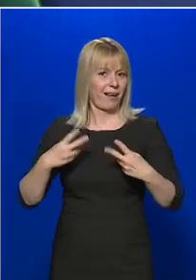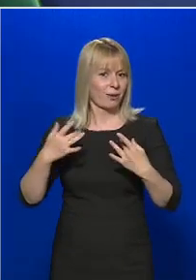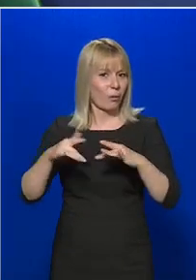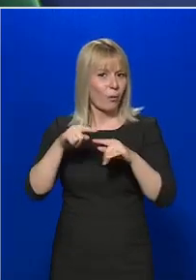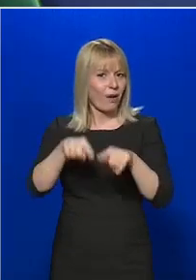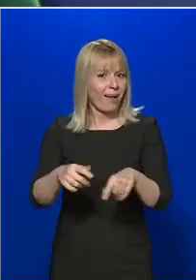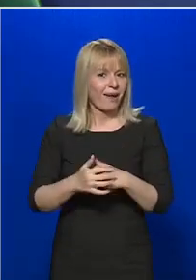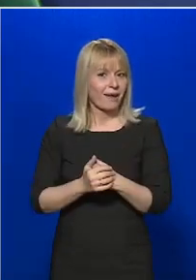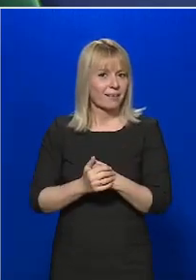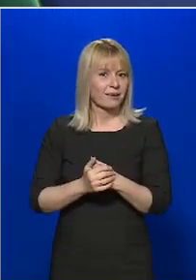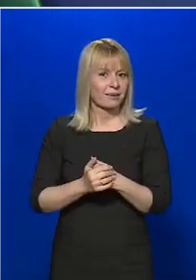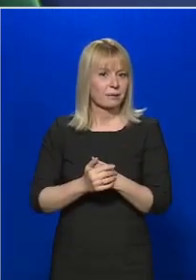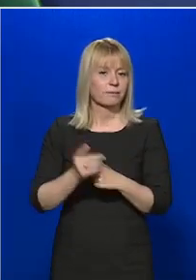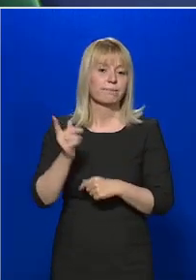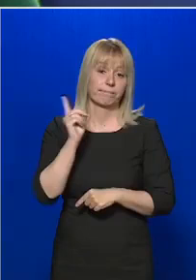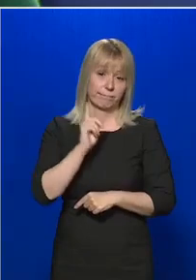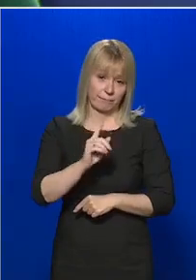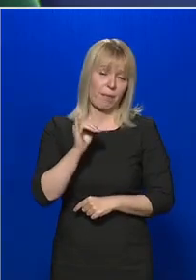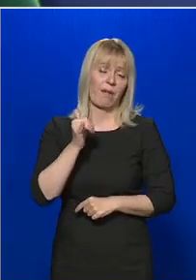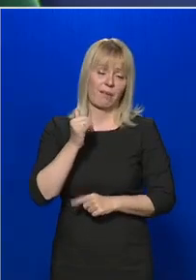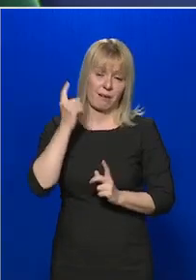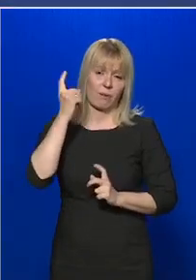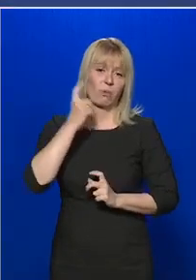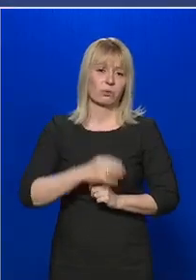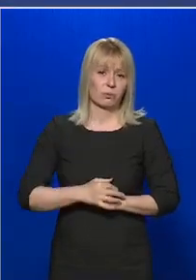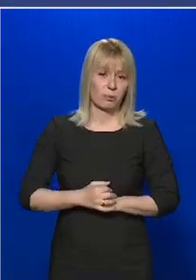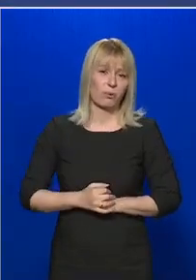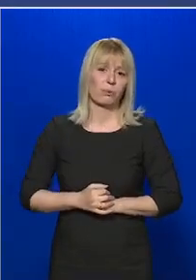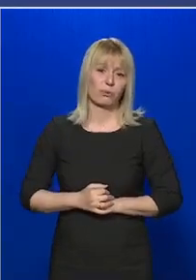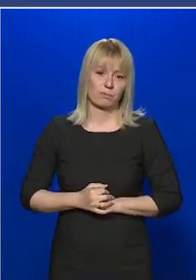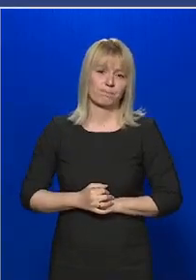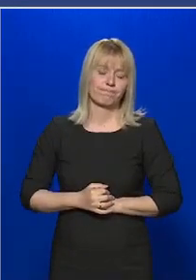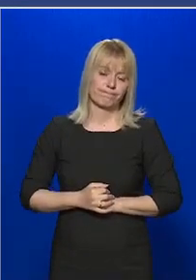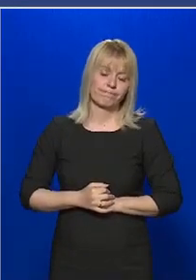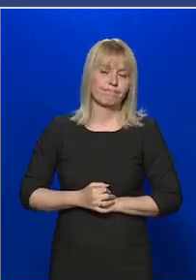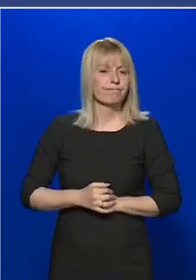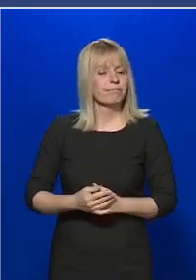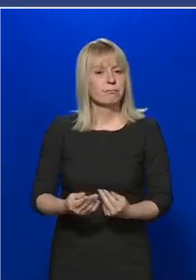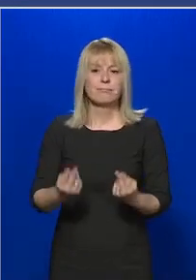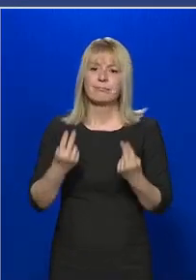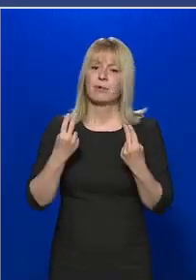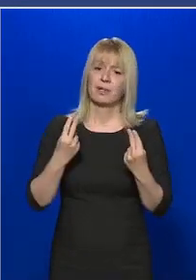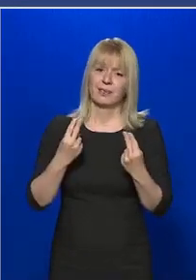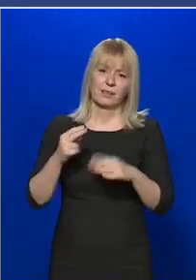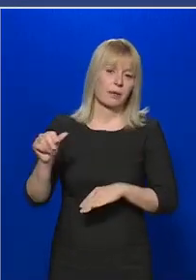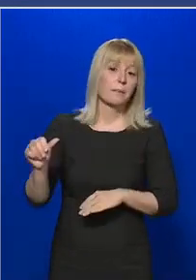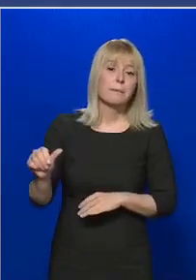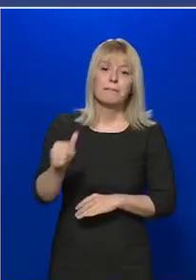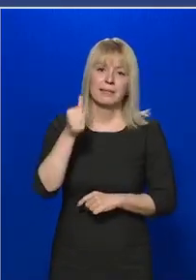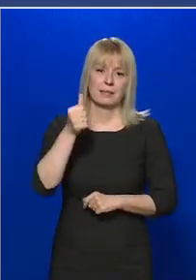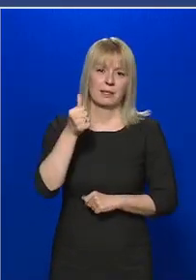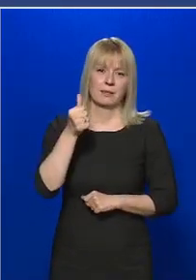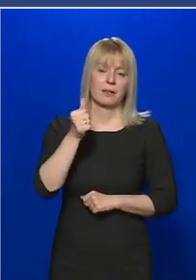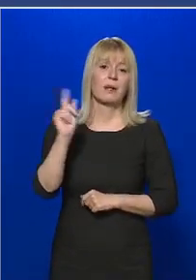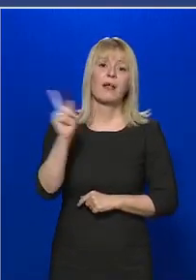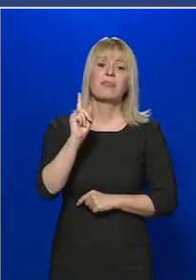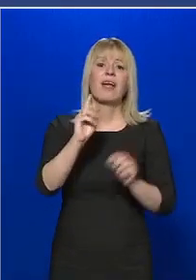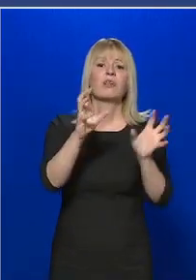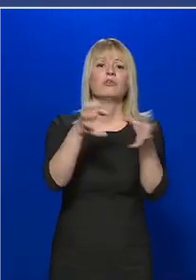De igen, gondoljuk. Tehát a lényeg még egyszer, ne